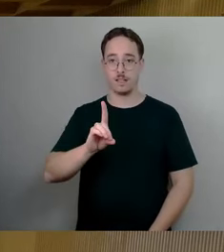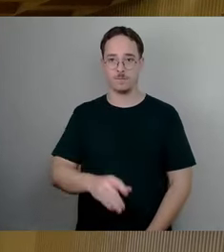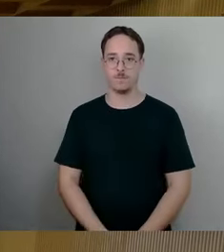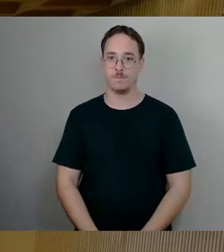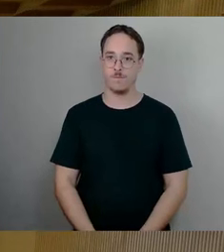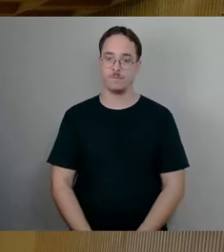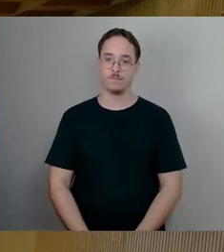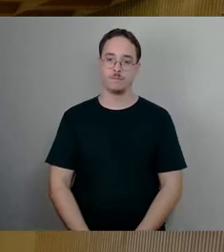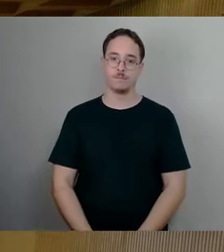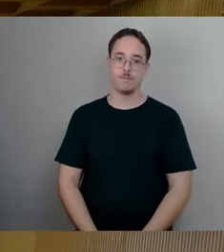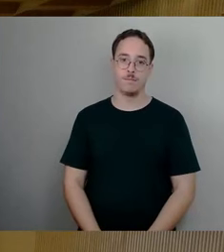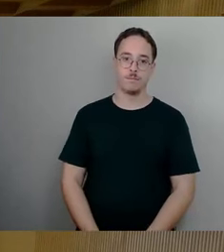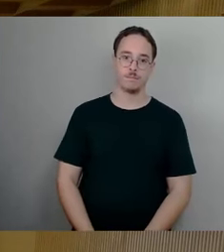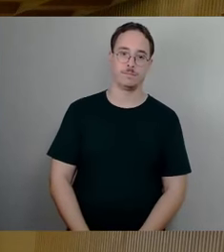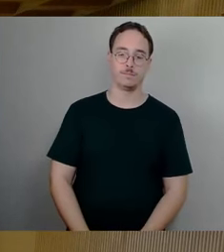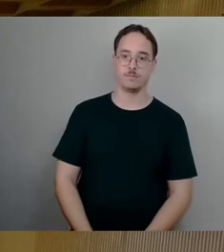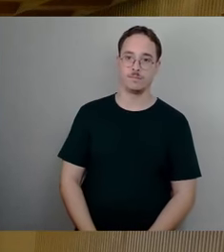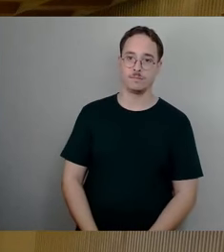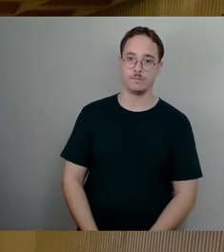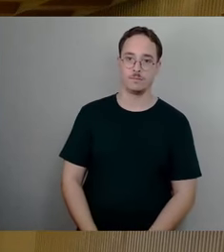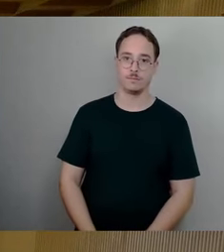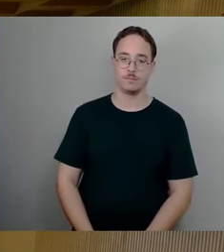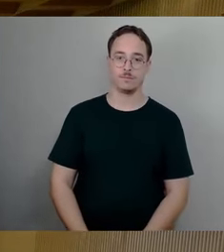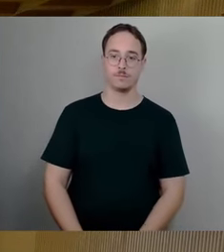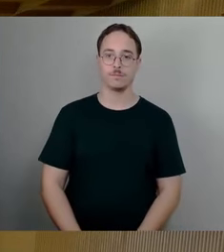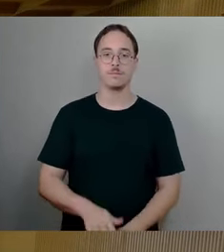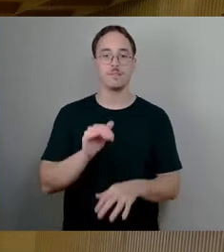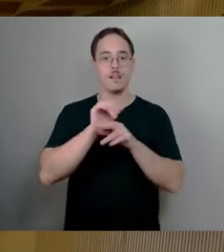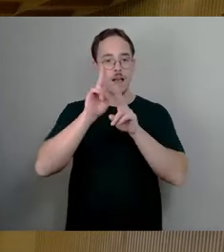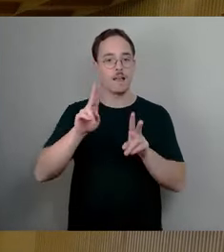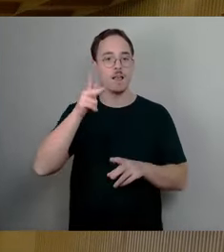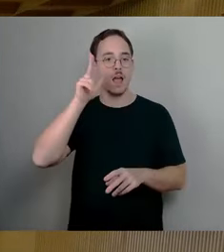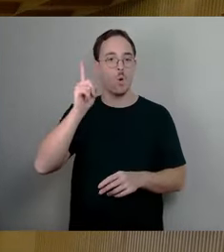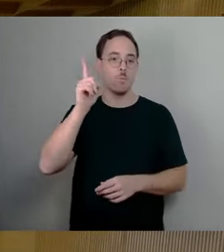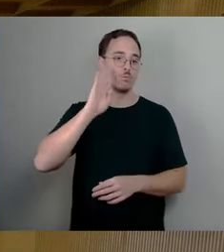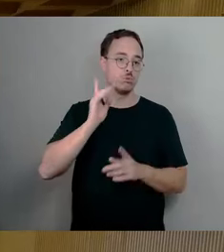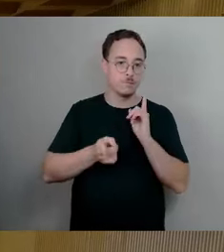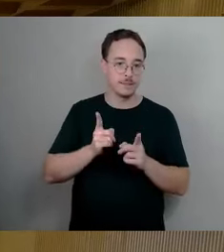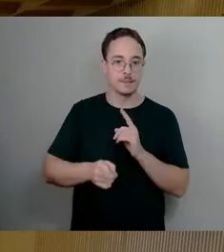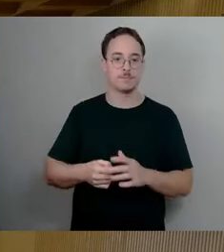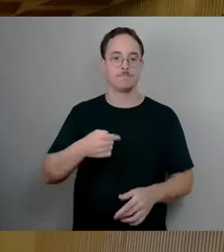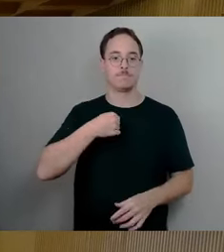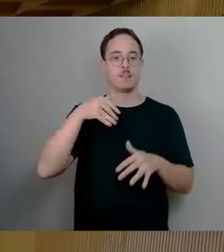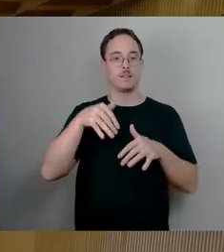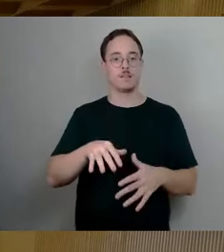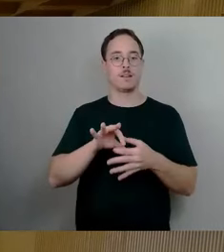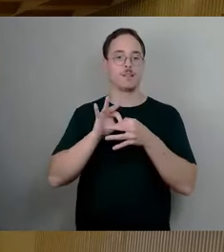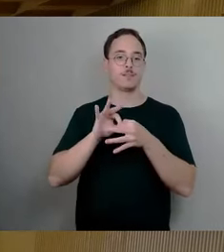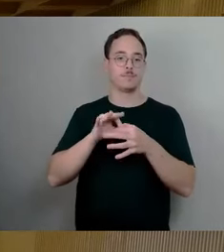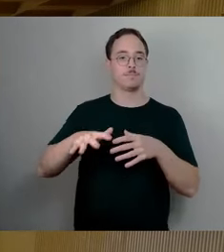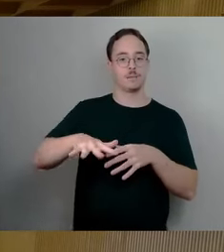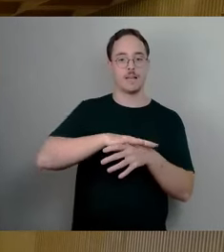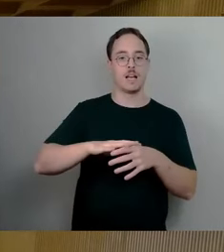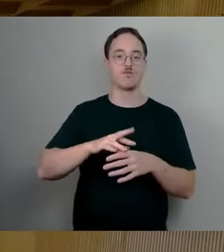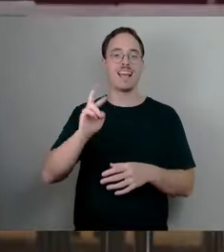Sehr geehrter Herr Oberbürgermeister, ich habe eine Frage aus dem Themenkreis Richard-Wagner-Akademie. Ich